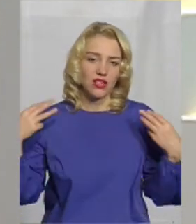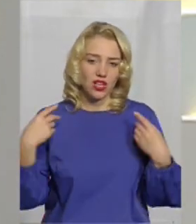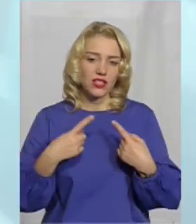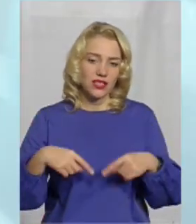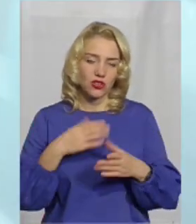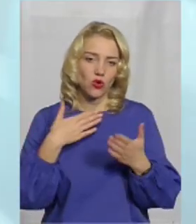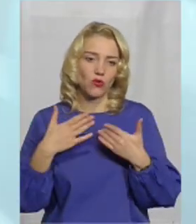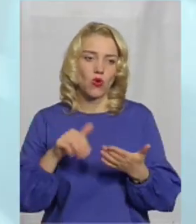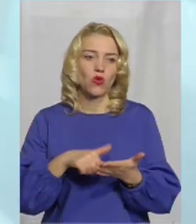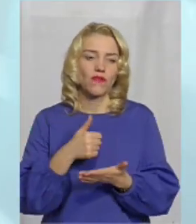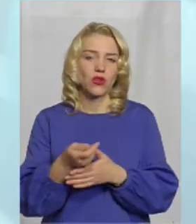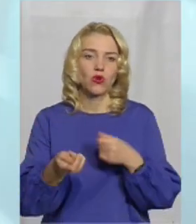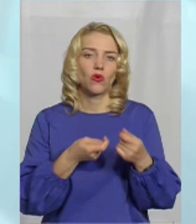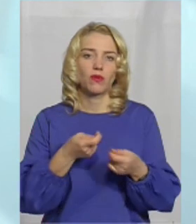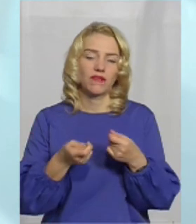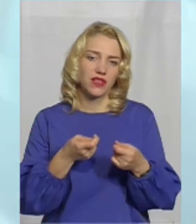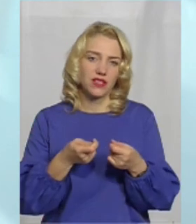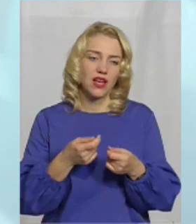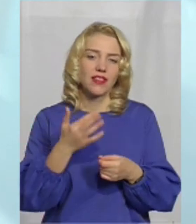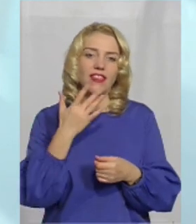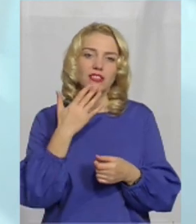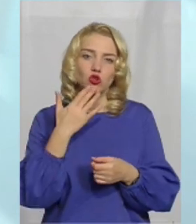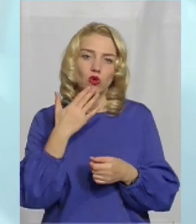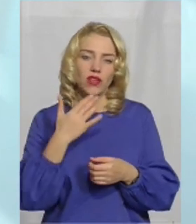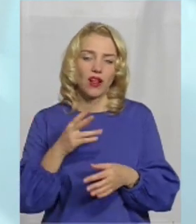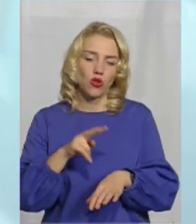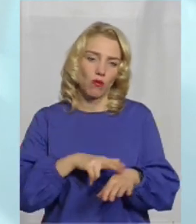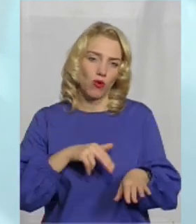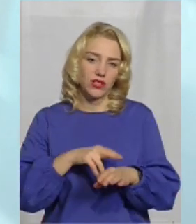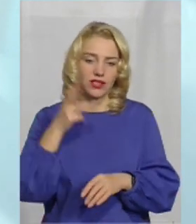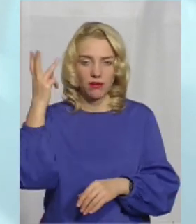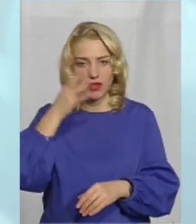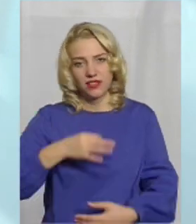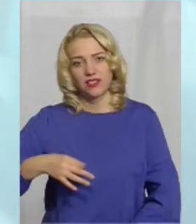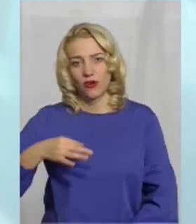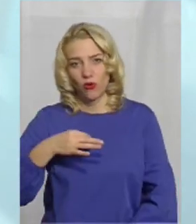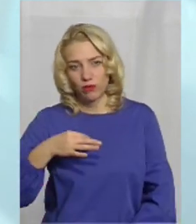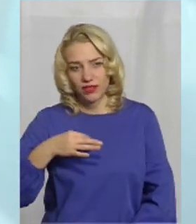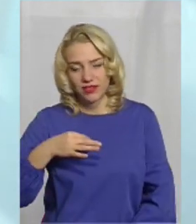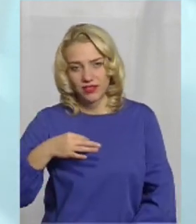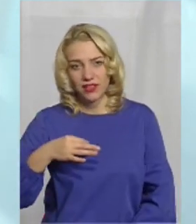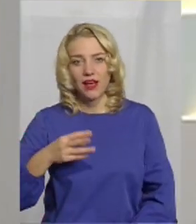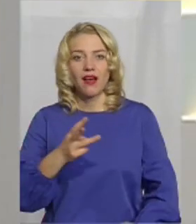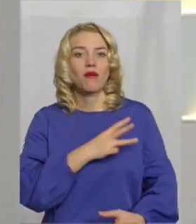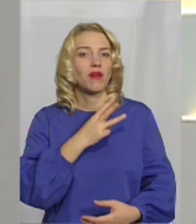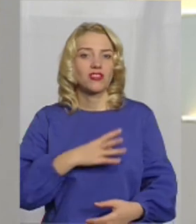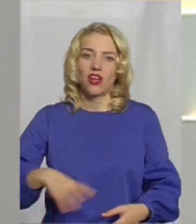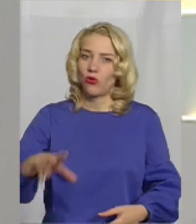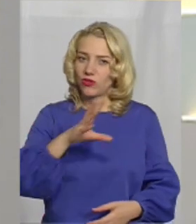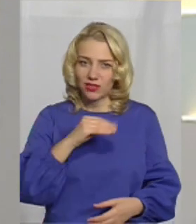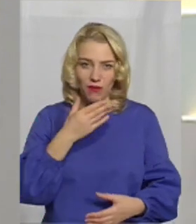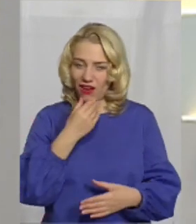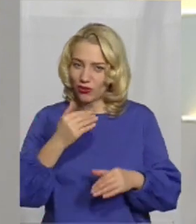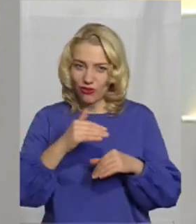сектору комунікації головного управління національної поліції у Хмельницькій області. Бажаю всім